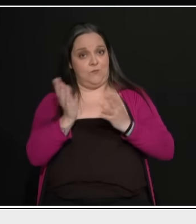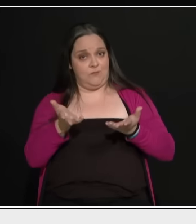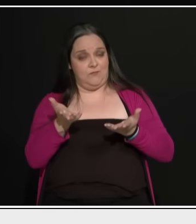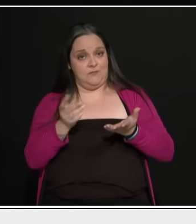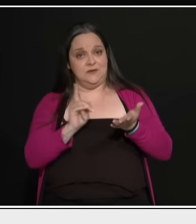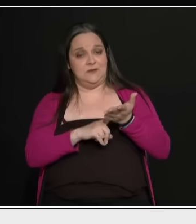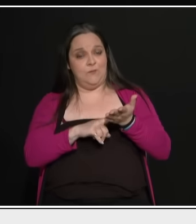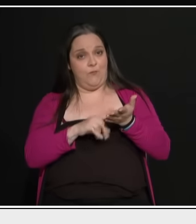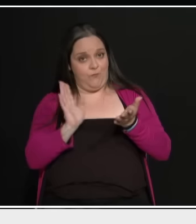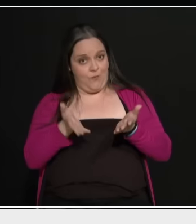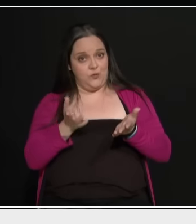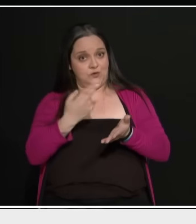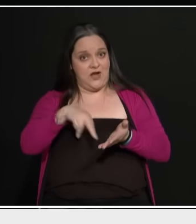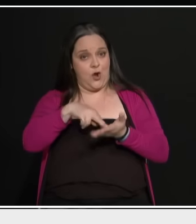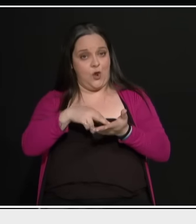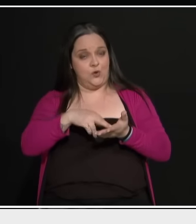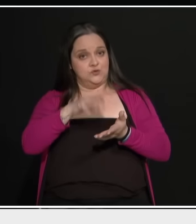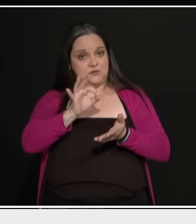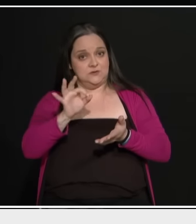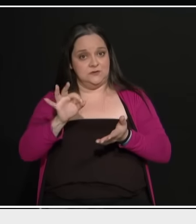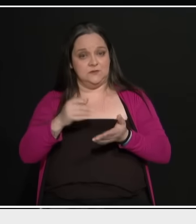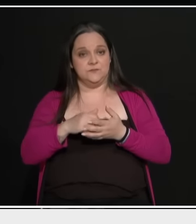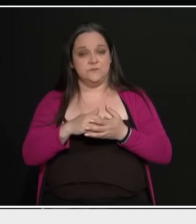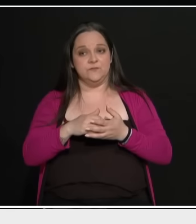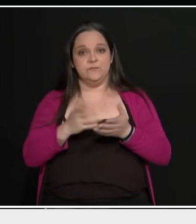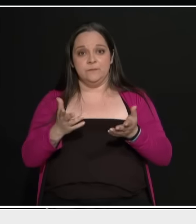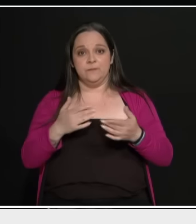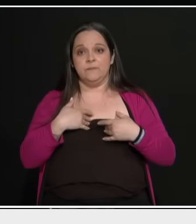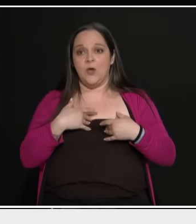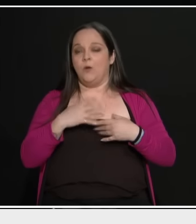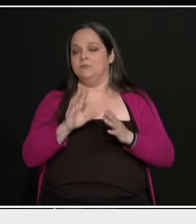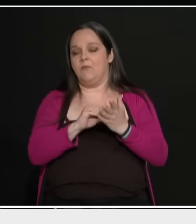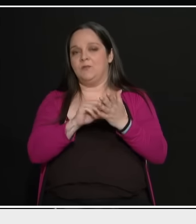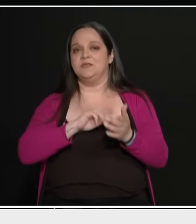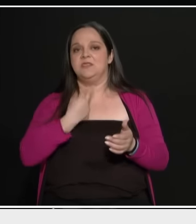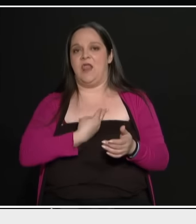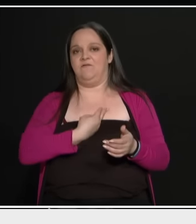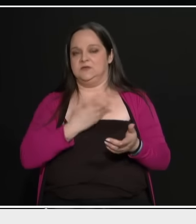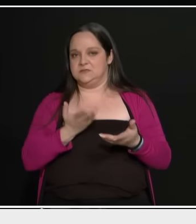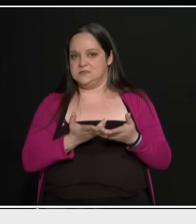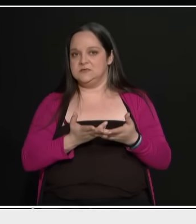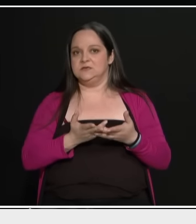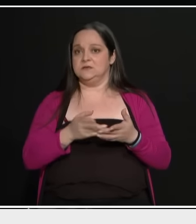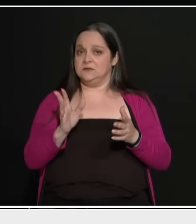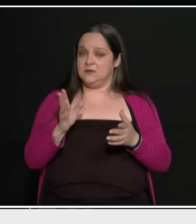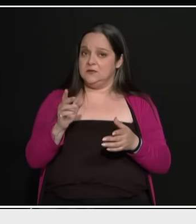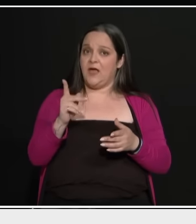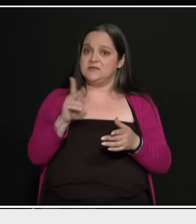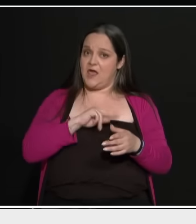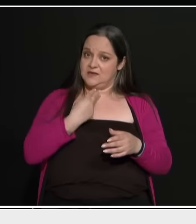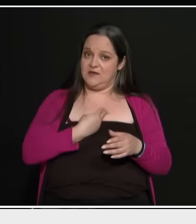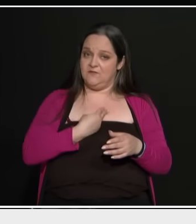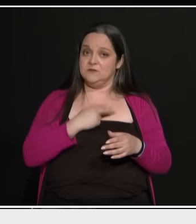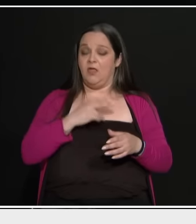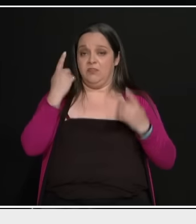Εγώ στην Ένωση Κεντρών, επόμενο από μένα, δεν θα βάλω τραβεστή. Είναι τραβεστή ο κύριος... Δεν ξέρω τι